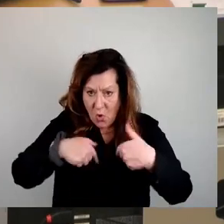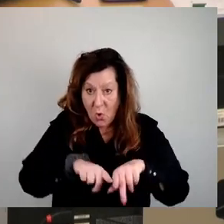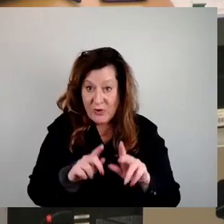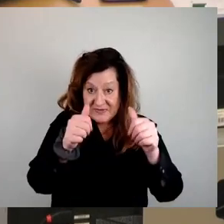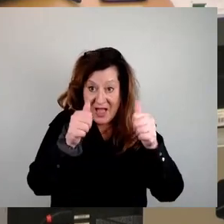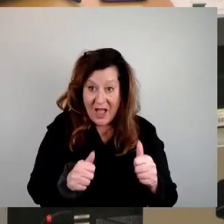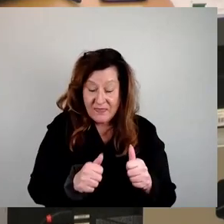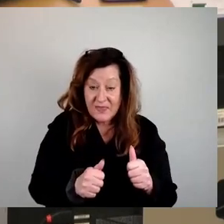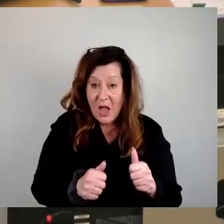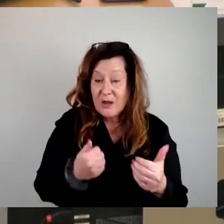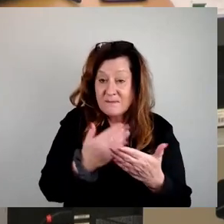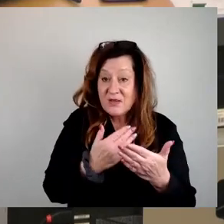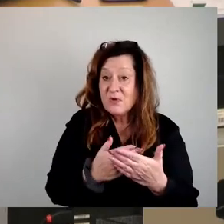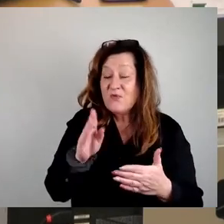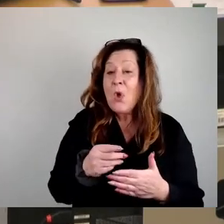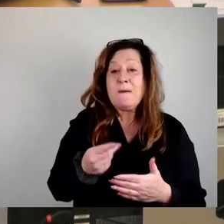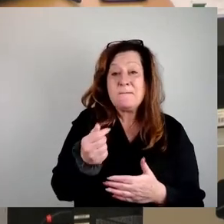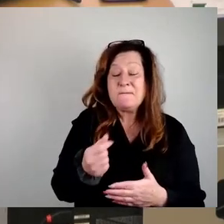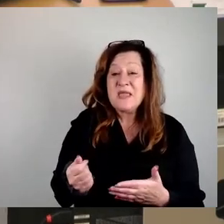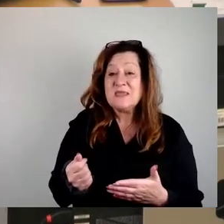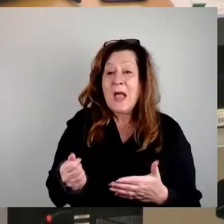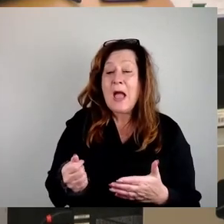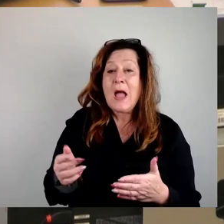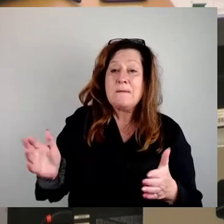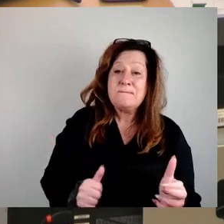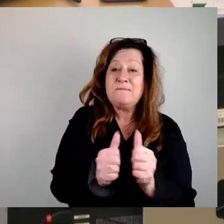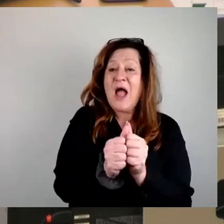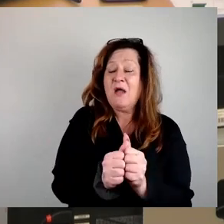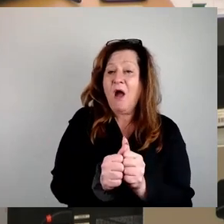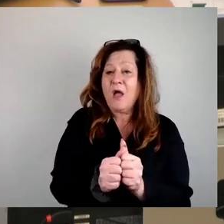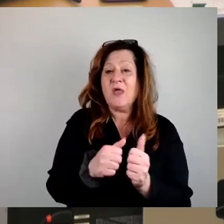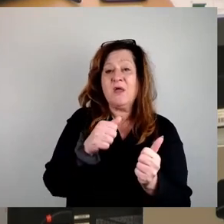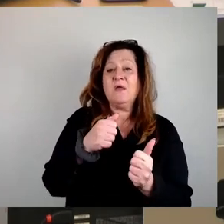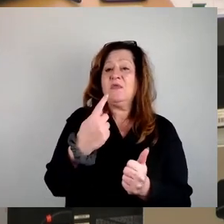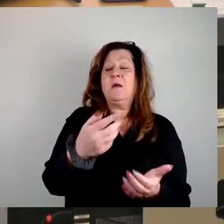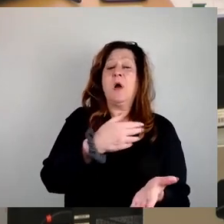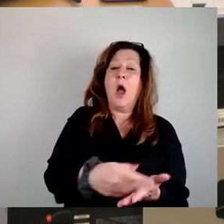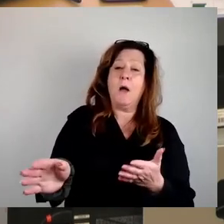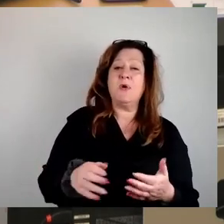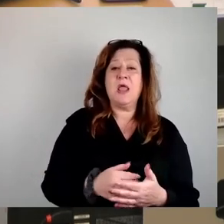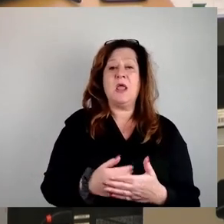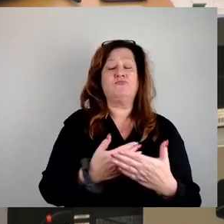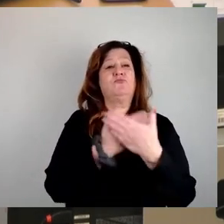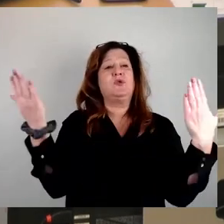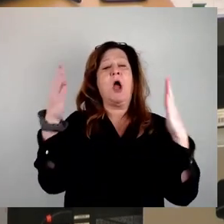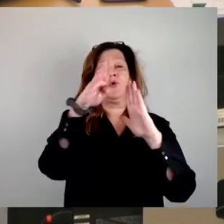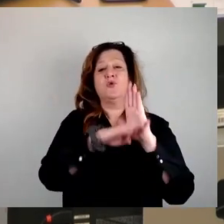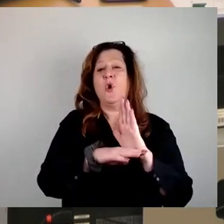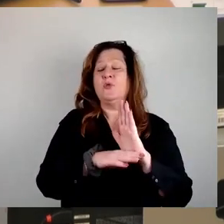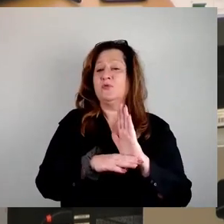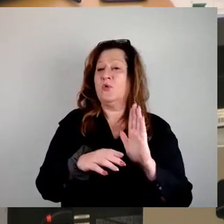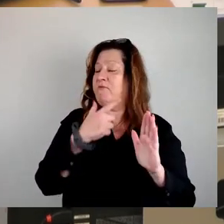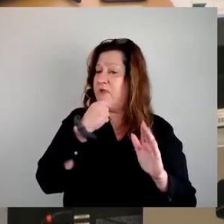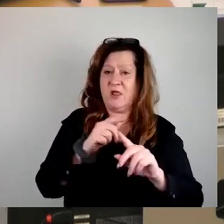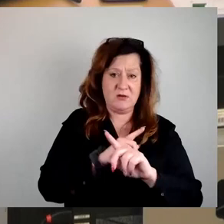Mieterinnenbeiträgen, Beiräte, werden von Ihnen abgelehnt. Heute zu Beginn sollten Sie auf die Tagesordnung genommen werden. Es wurde von der